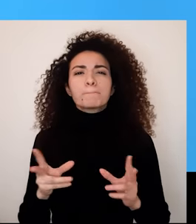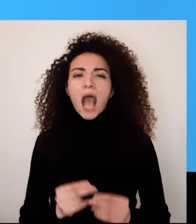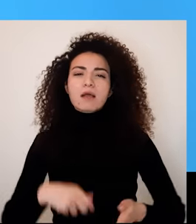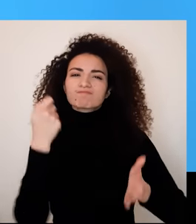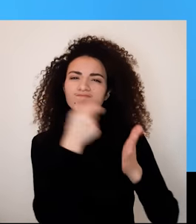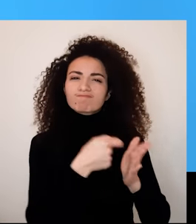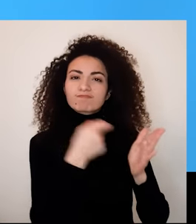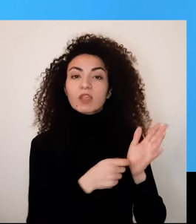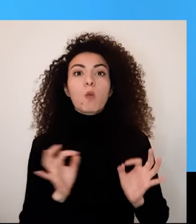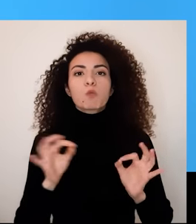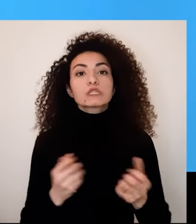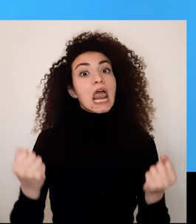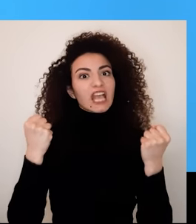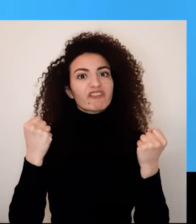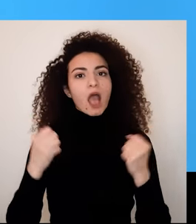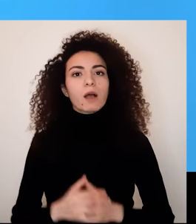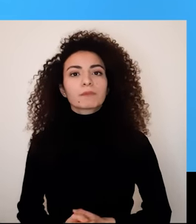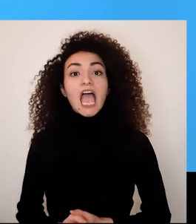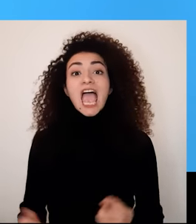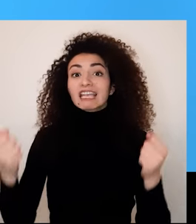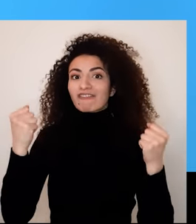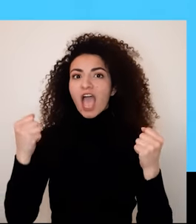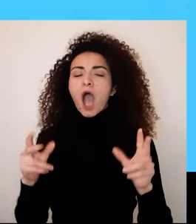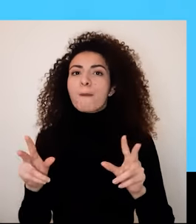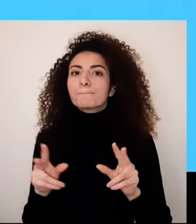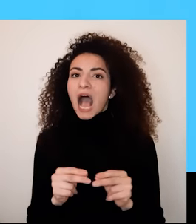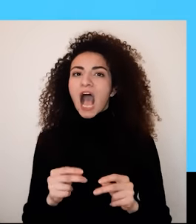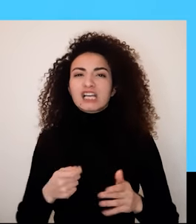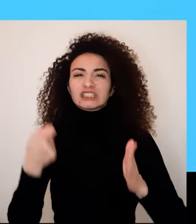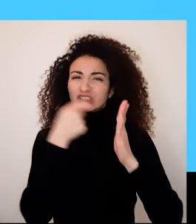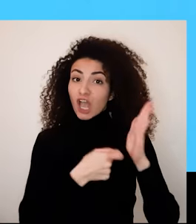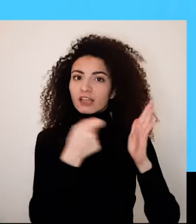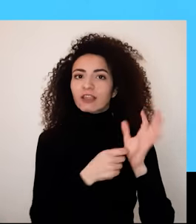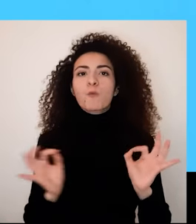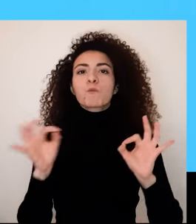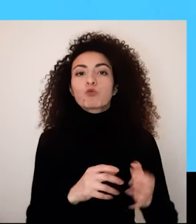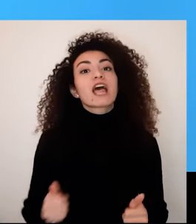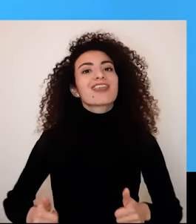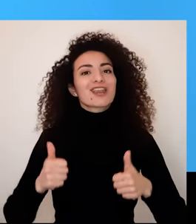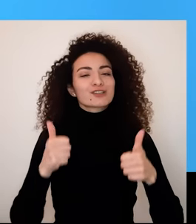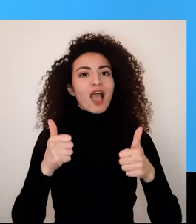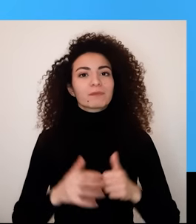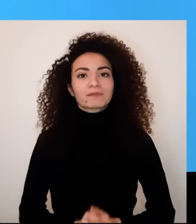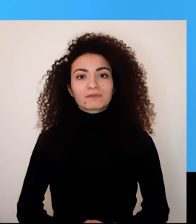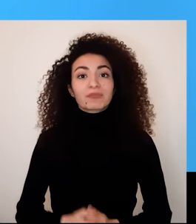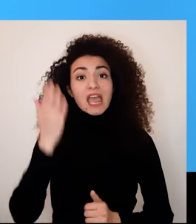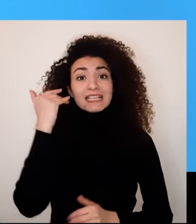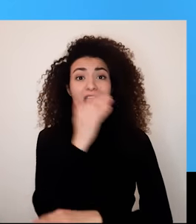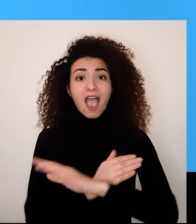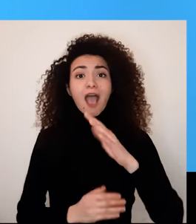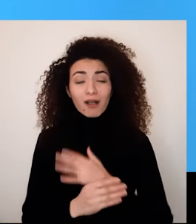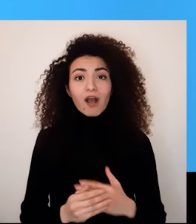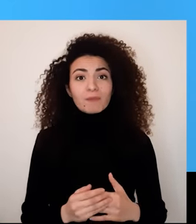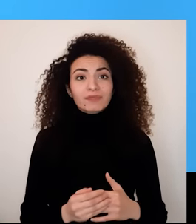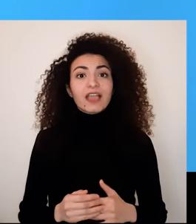أما بما يخص الأشخاص والنساء ذوي الإعاقة خاصة بمجال موضوع النجاح المهني فمن استراتيجيات الإدارة